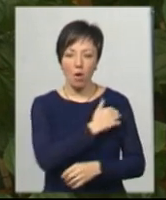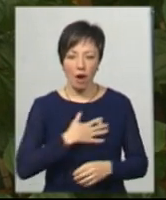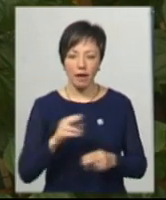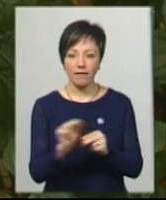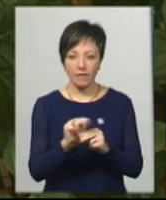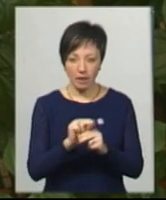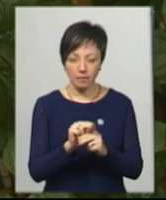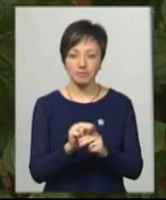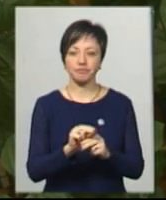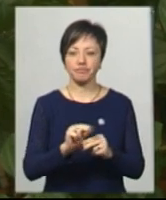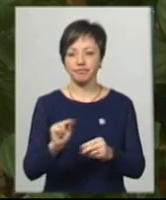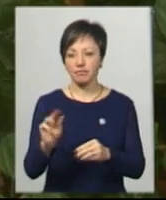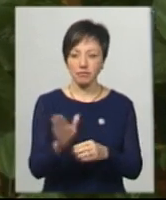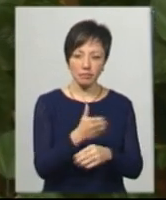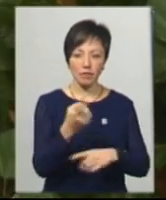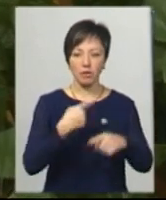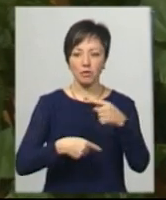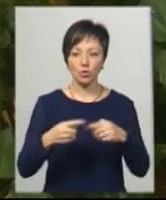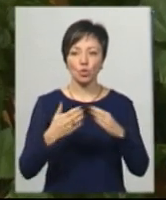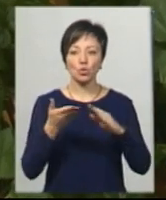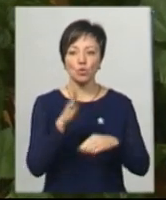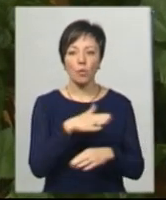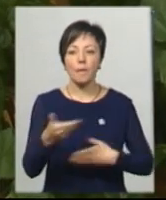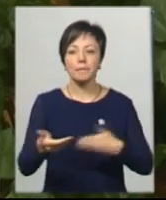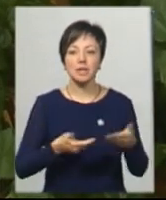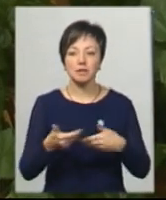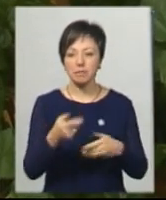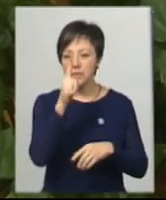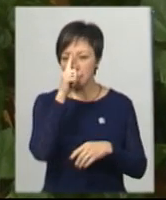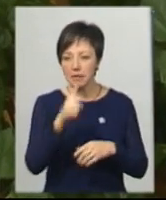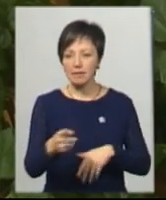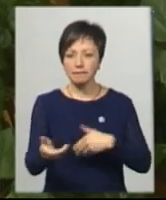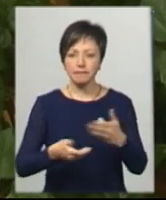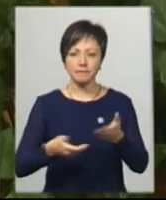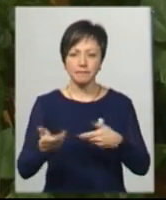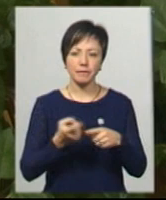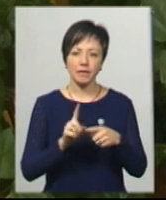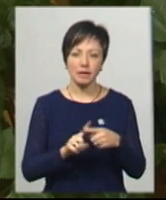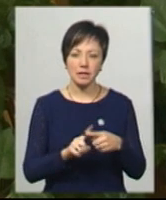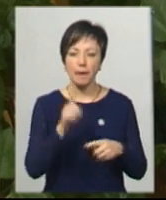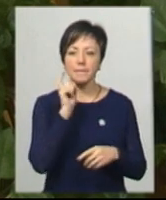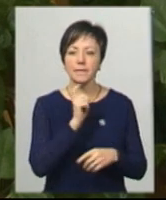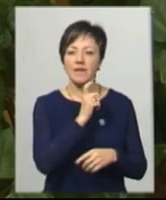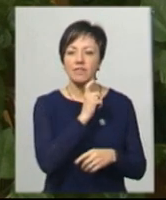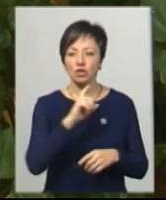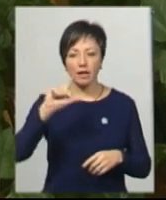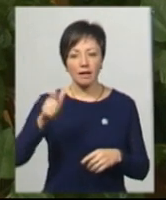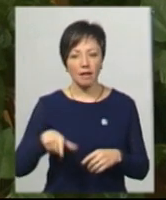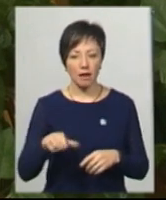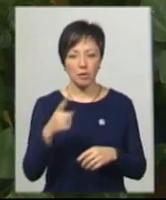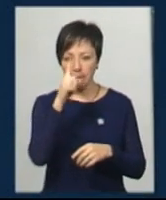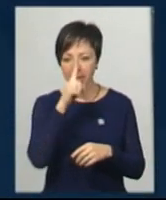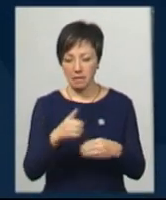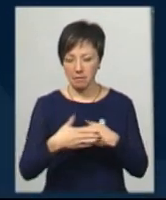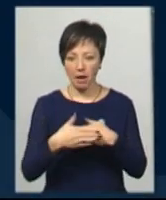комісували і повернувся він додому пішки звідти, близько місяця часу. Це Північна Італія, тому він приблизно місяць часу